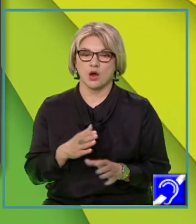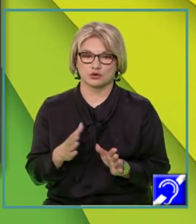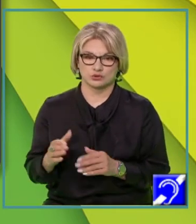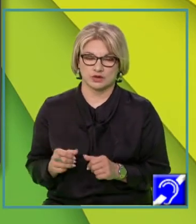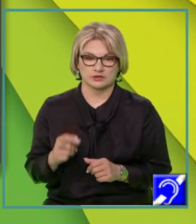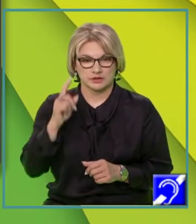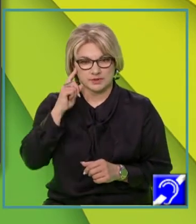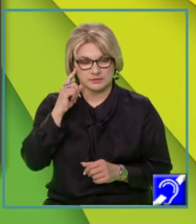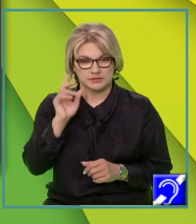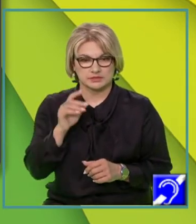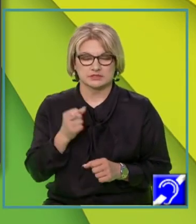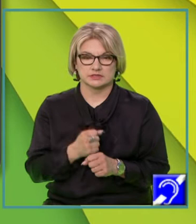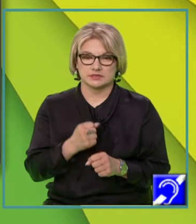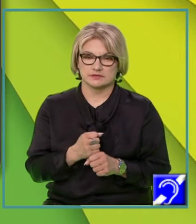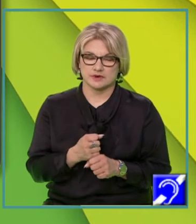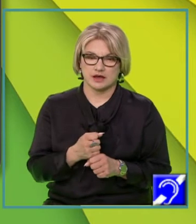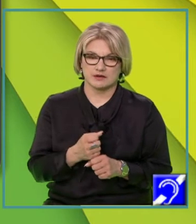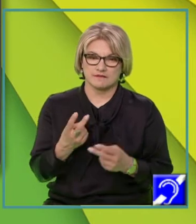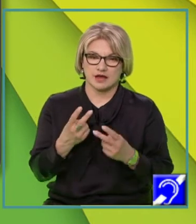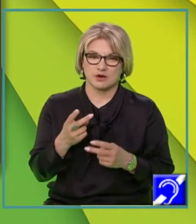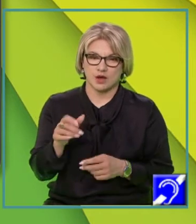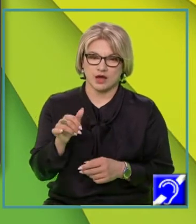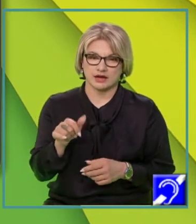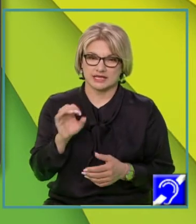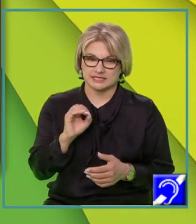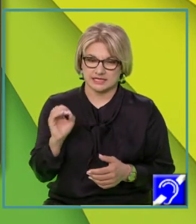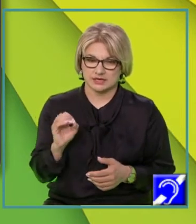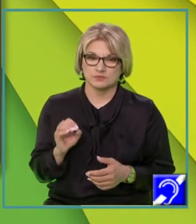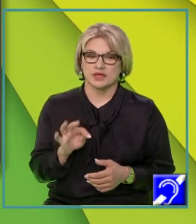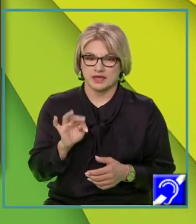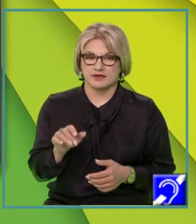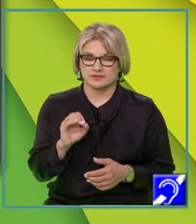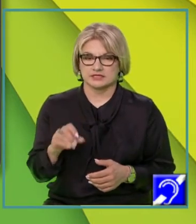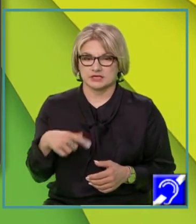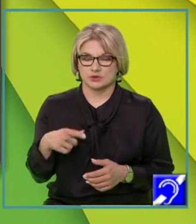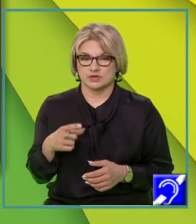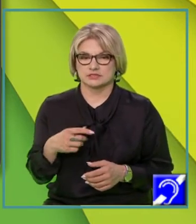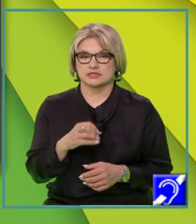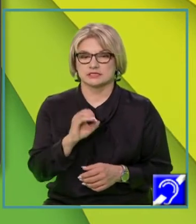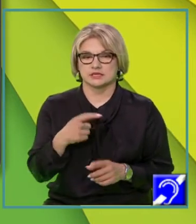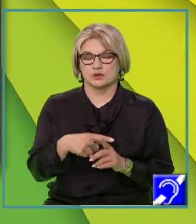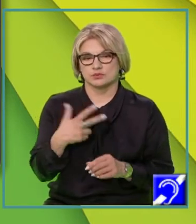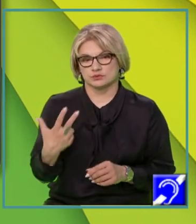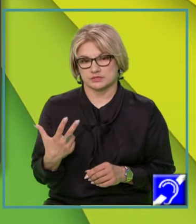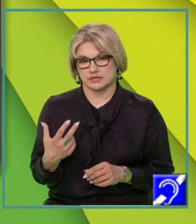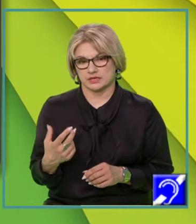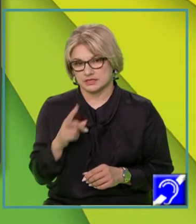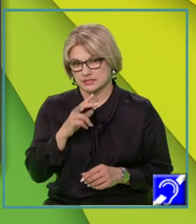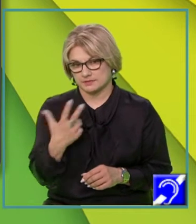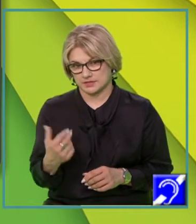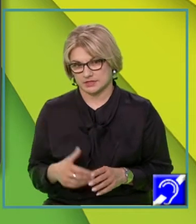funcției în 0 și anume f de 0 egal cu 0 plus 3, adică 3.